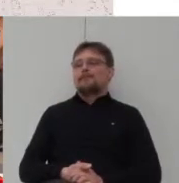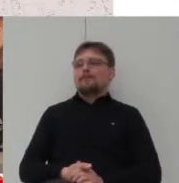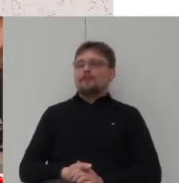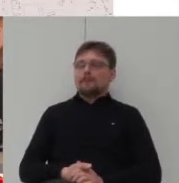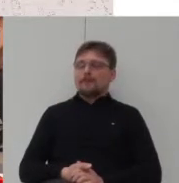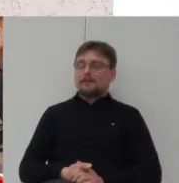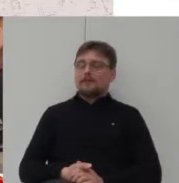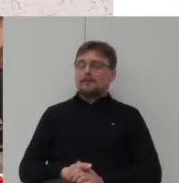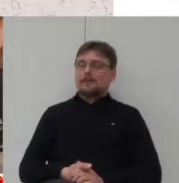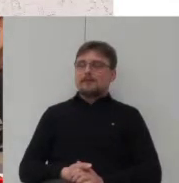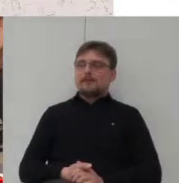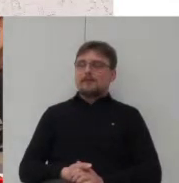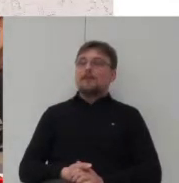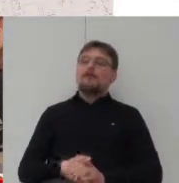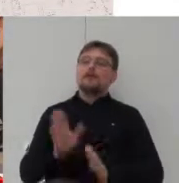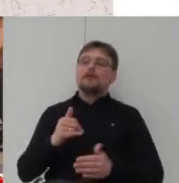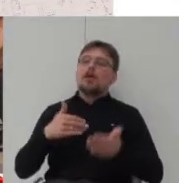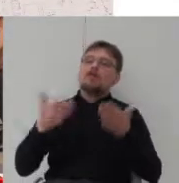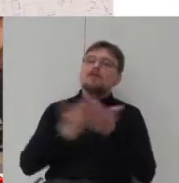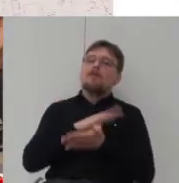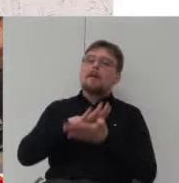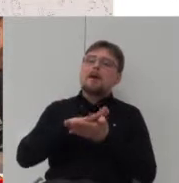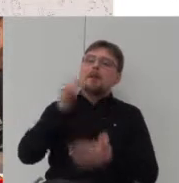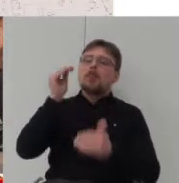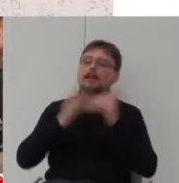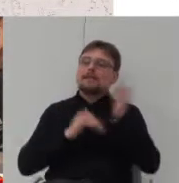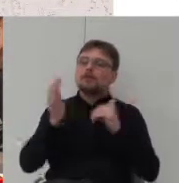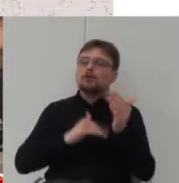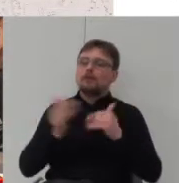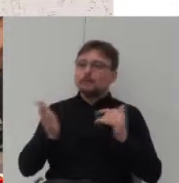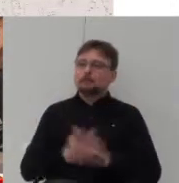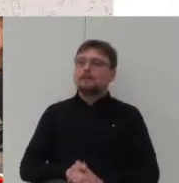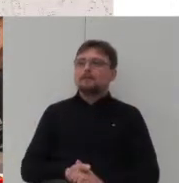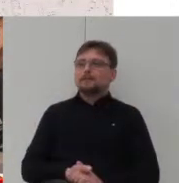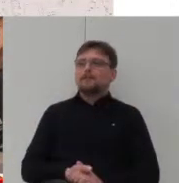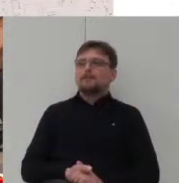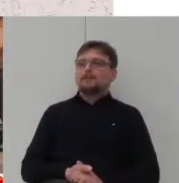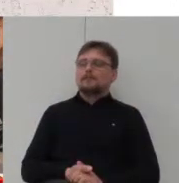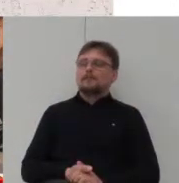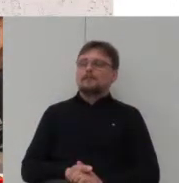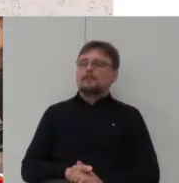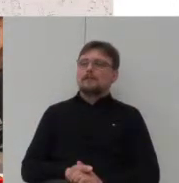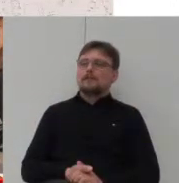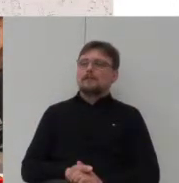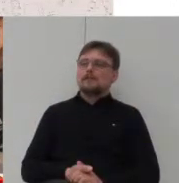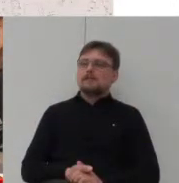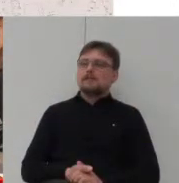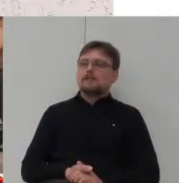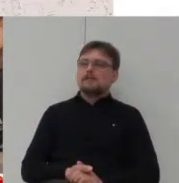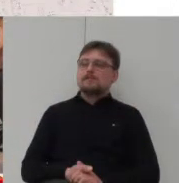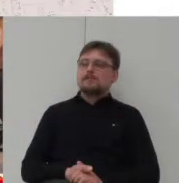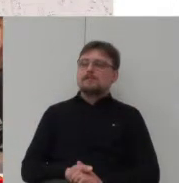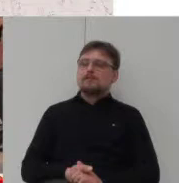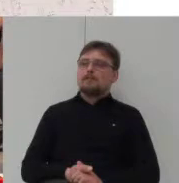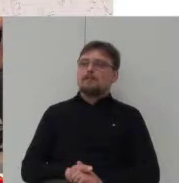zabudową nowego typu, która sama ma tworzyć